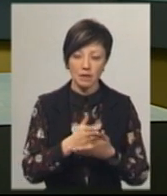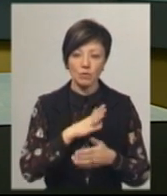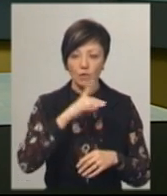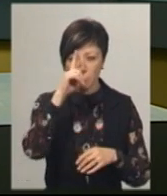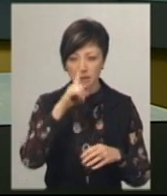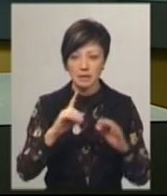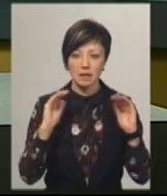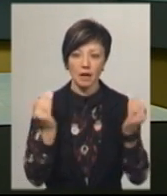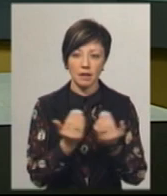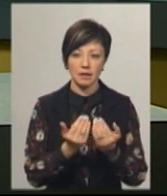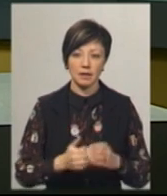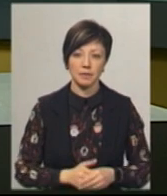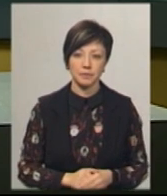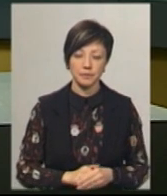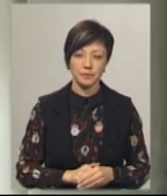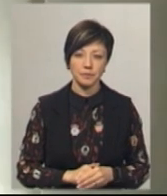місяць.